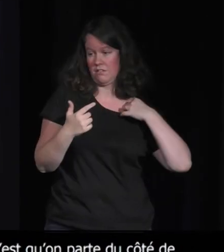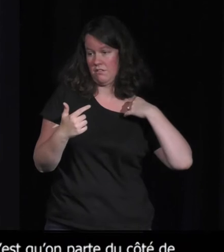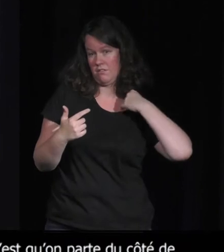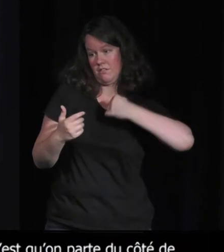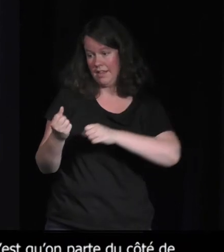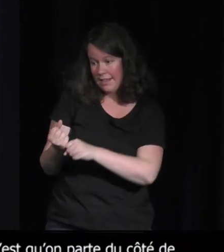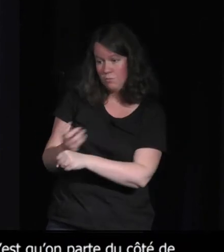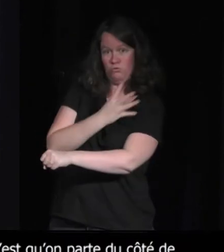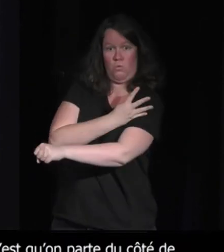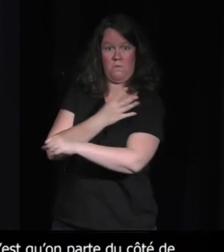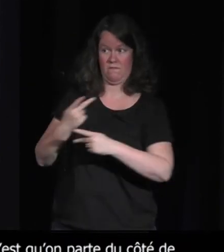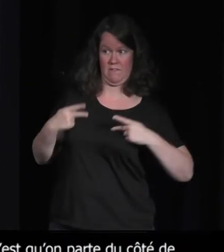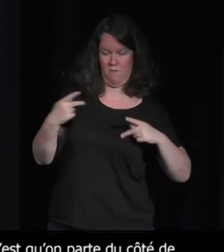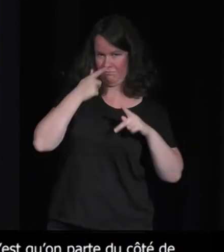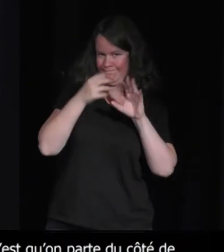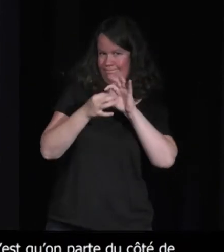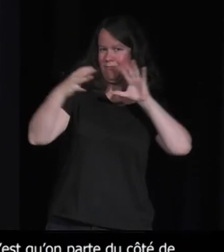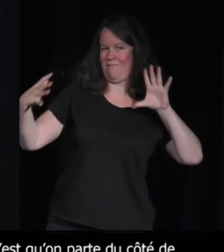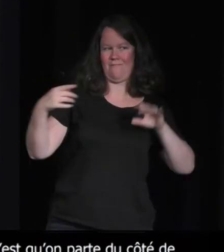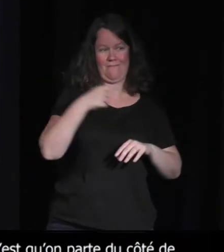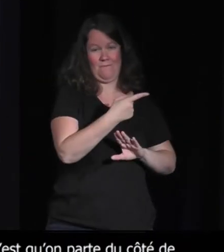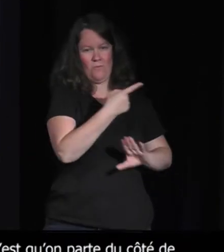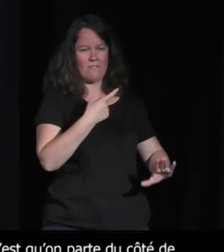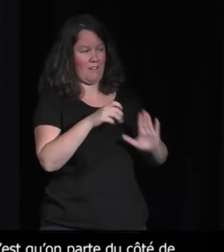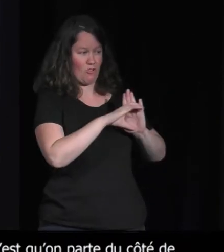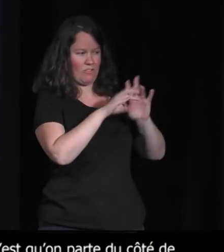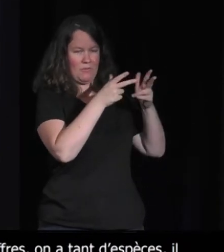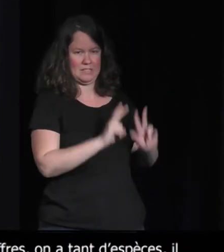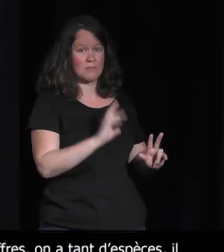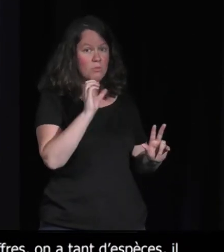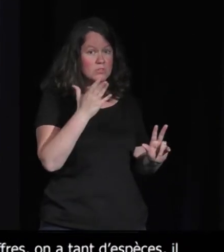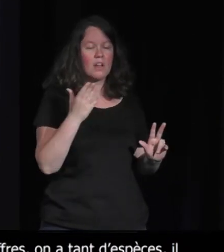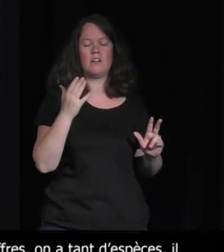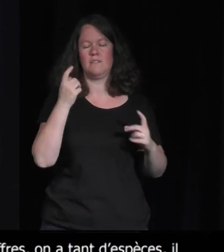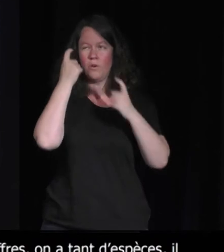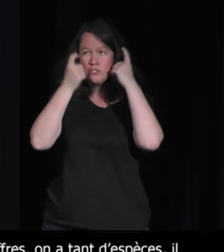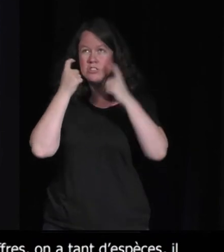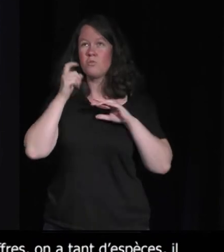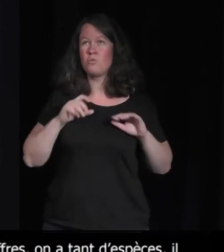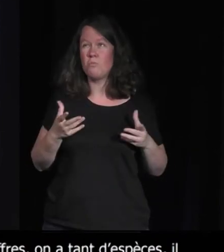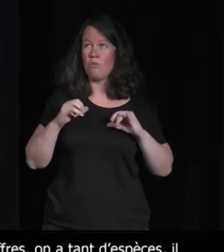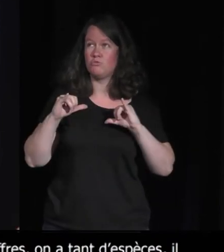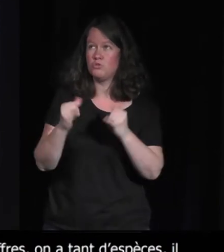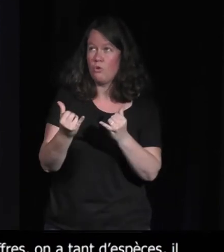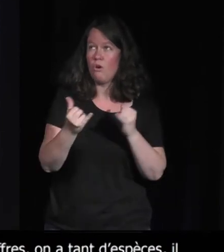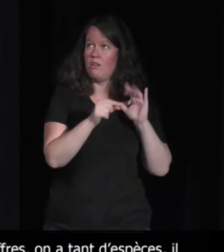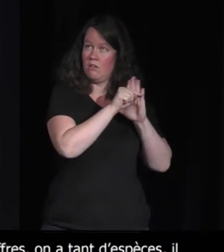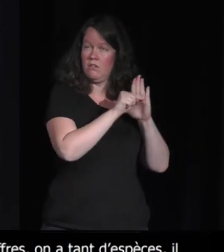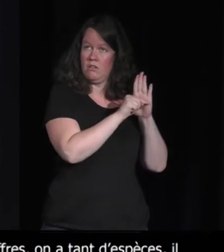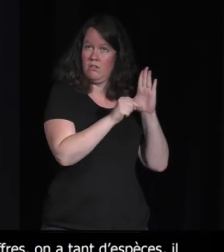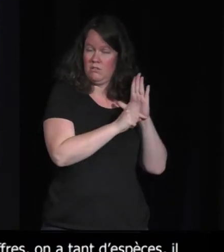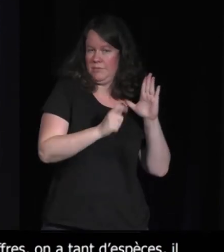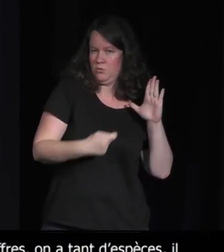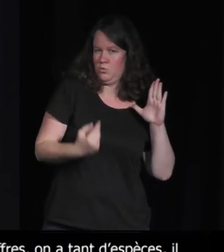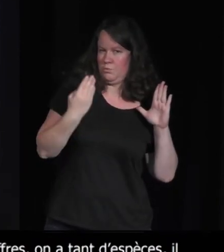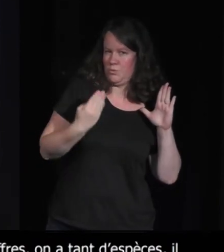c'est de concevoir un système de jeu basé sur des règles, mais qui ne va pas se faire dévorer par sa spécificité